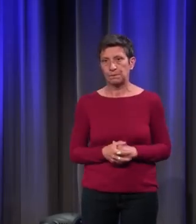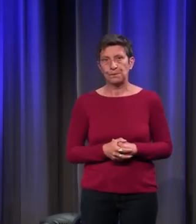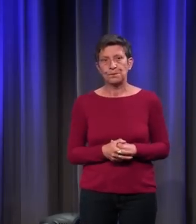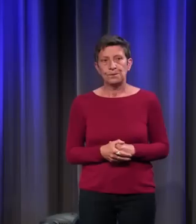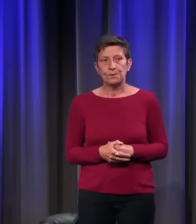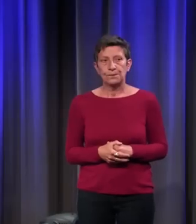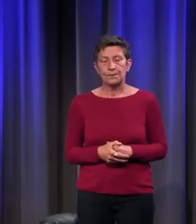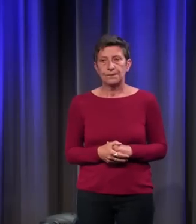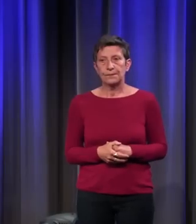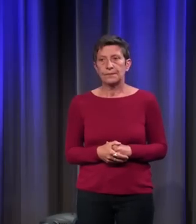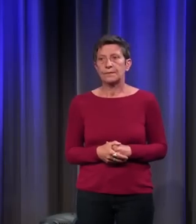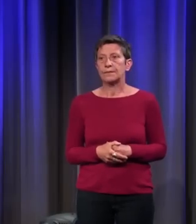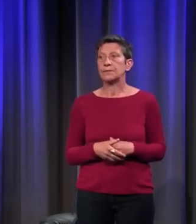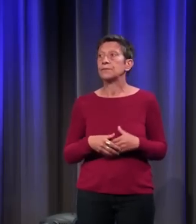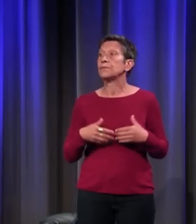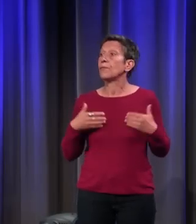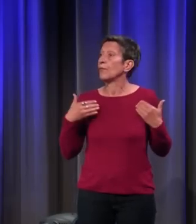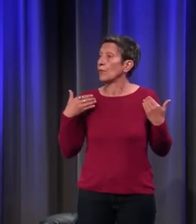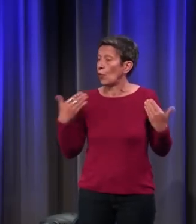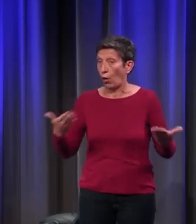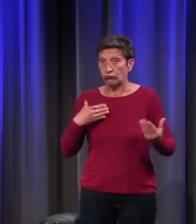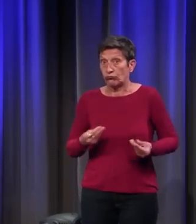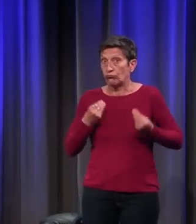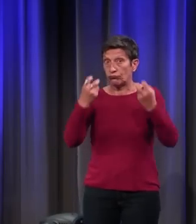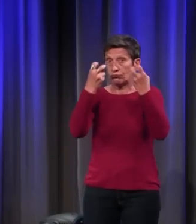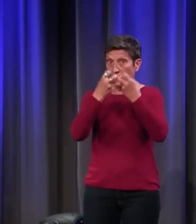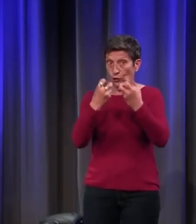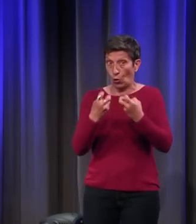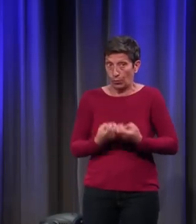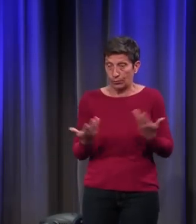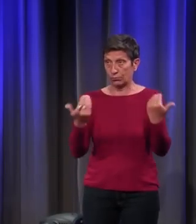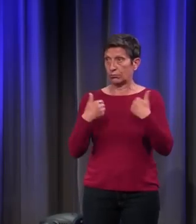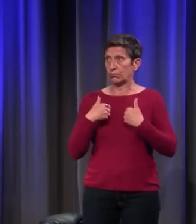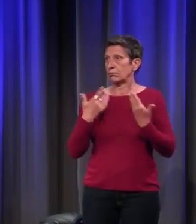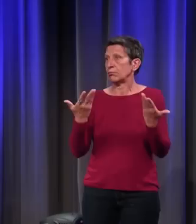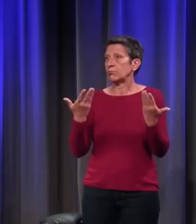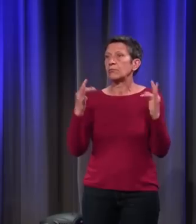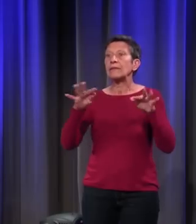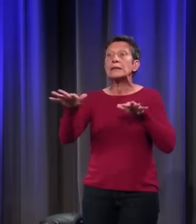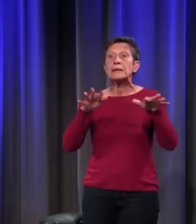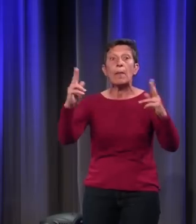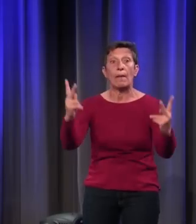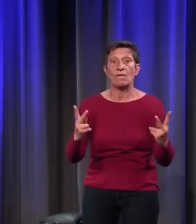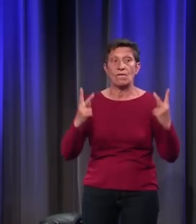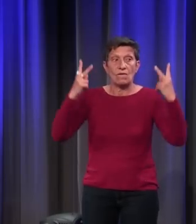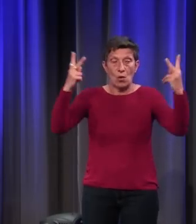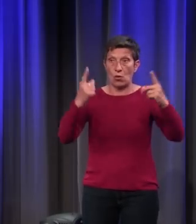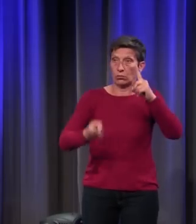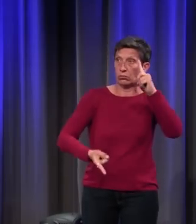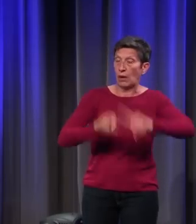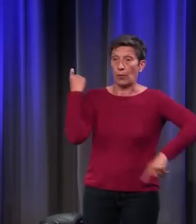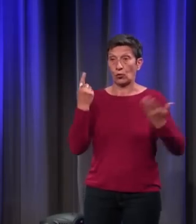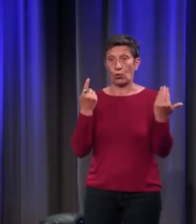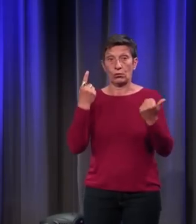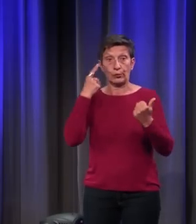Cela étant posé, je vous donne quelques exemples de systèmes de valeurs importantes pour les hommes et pour